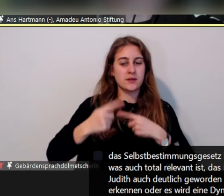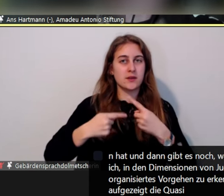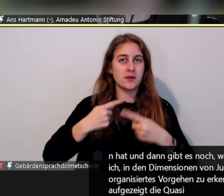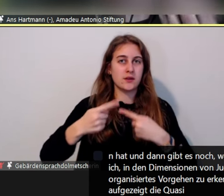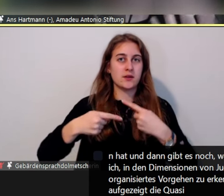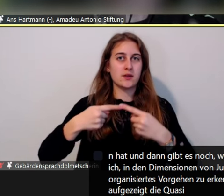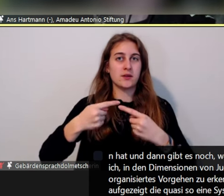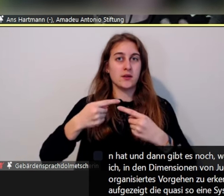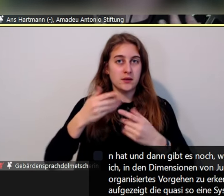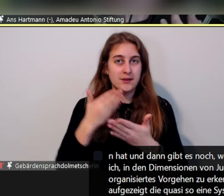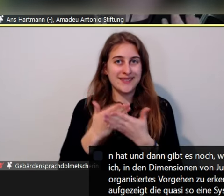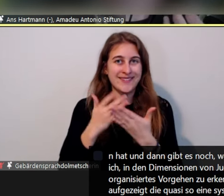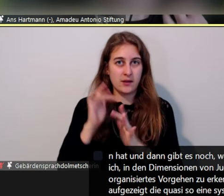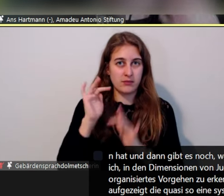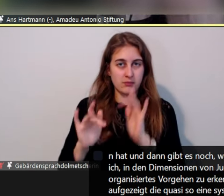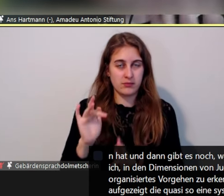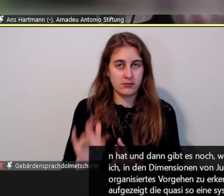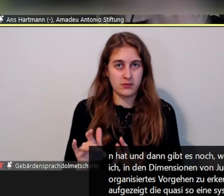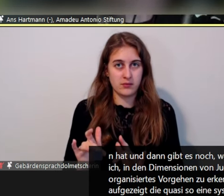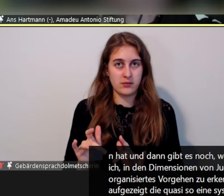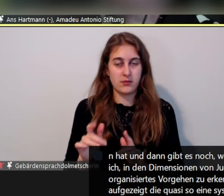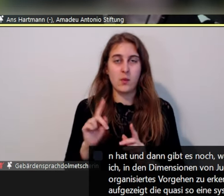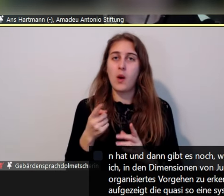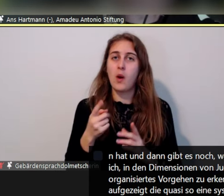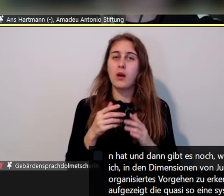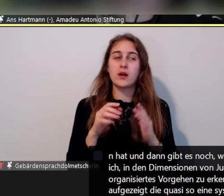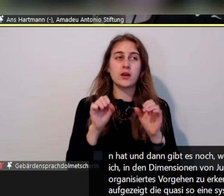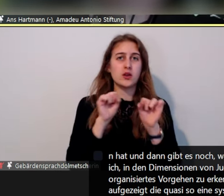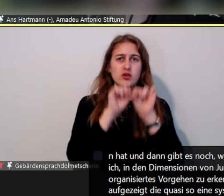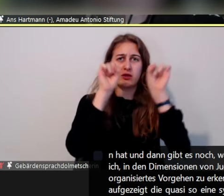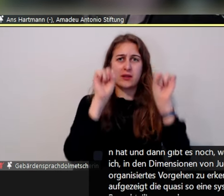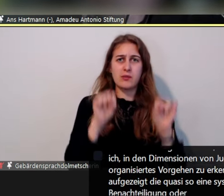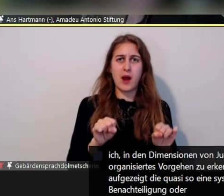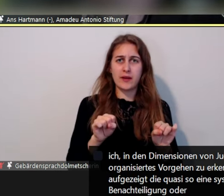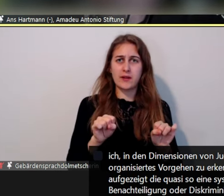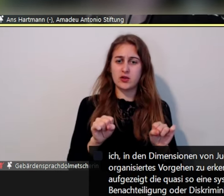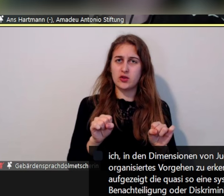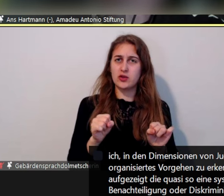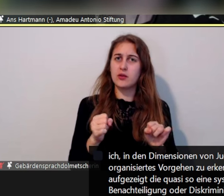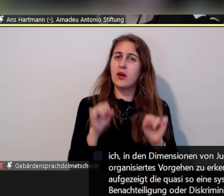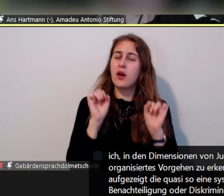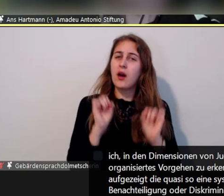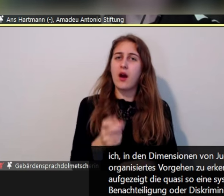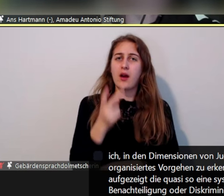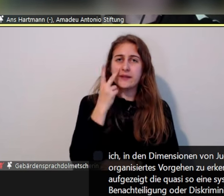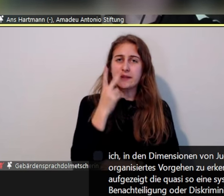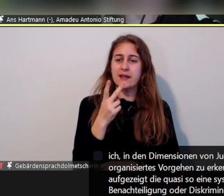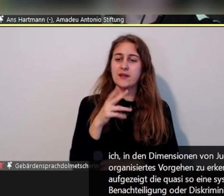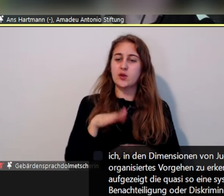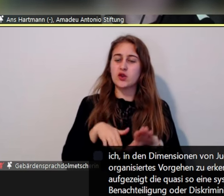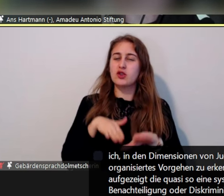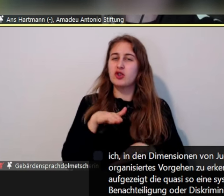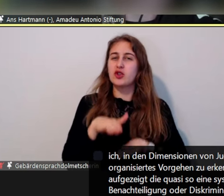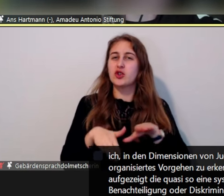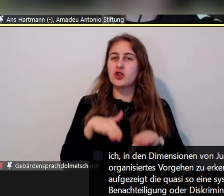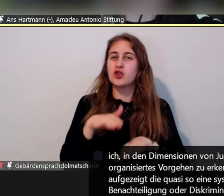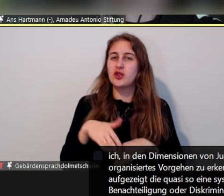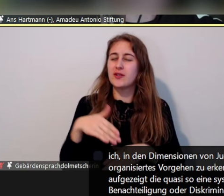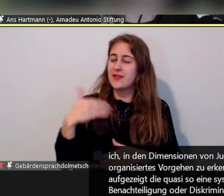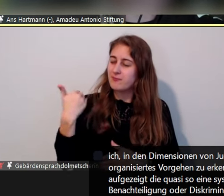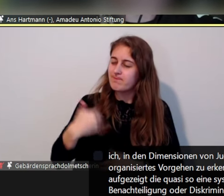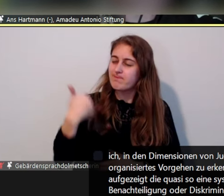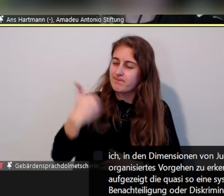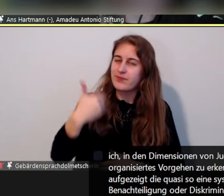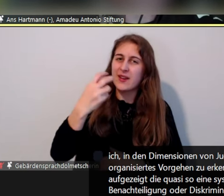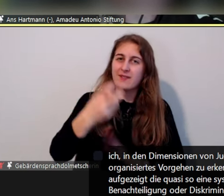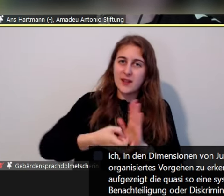quasi so eine systematische zum Beispiel Benachteiligung oder Diskriminierung deutlich machen. Und